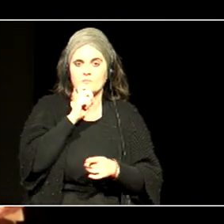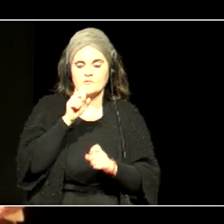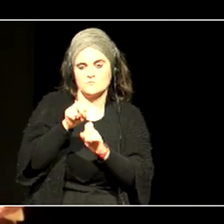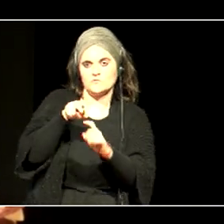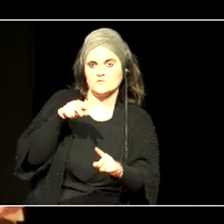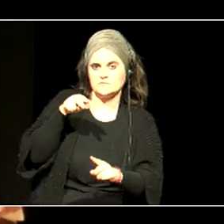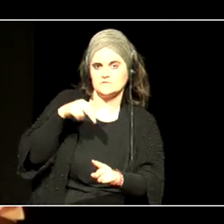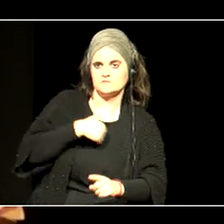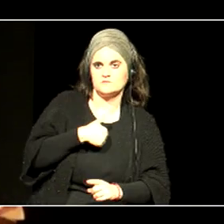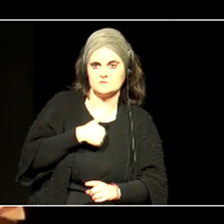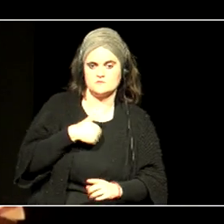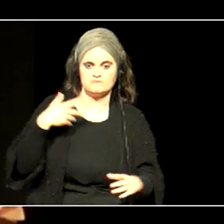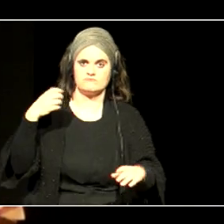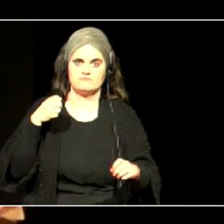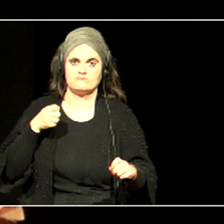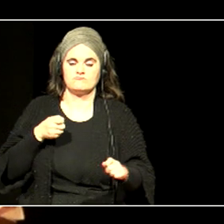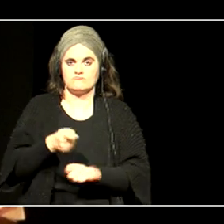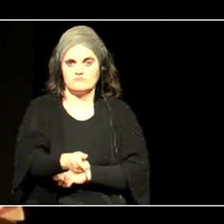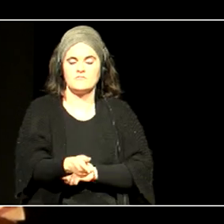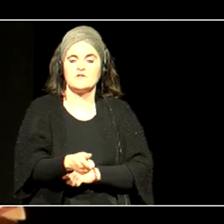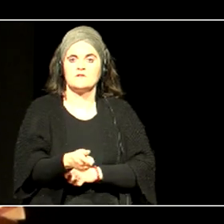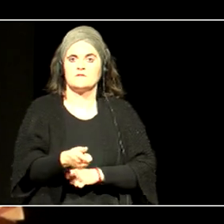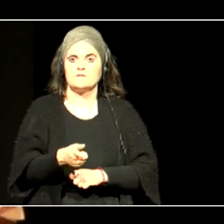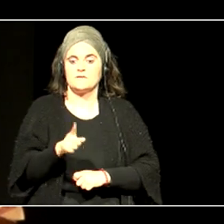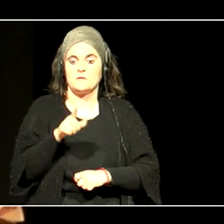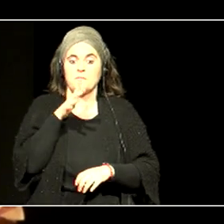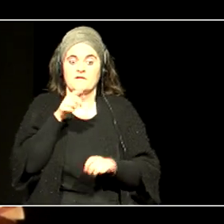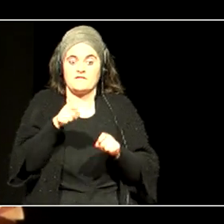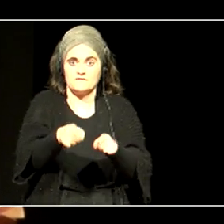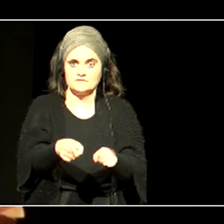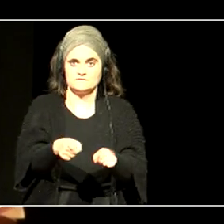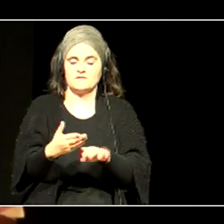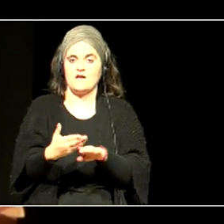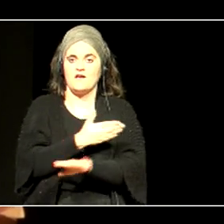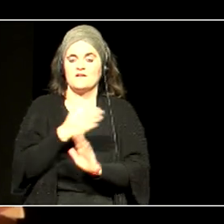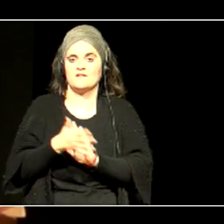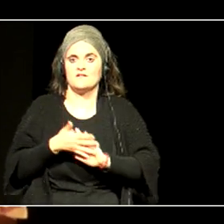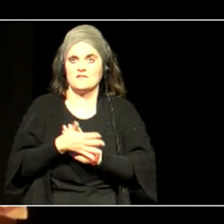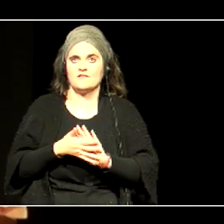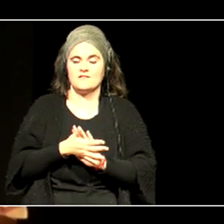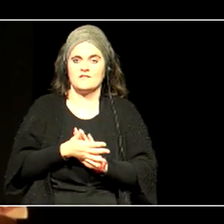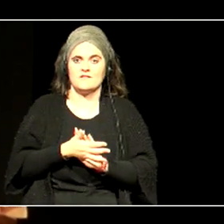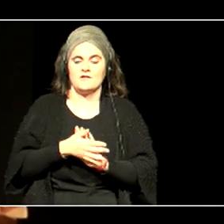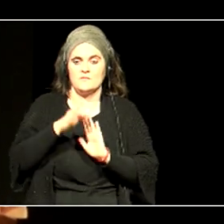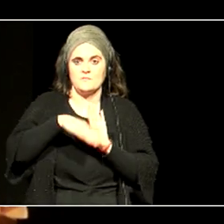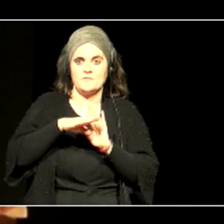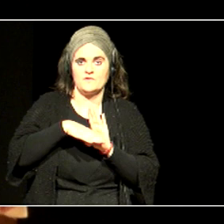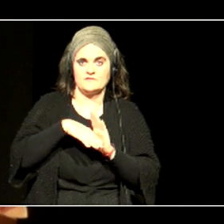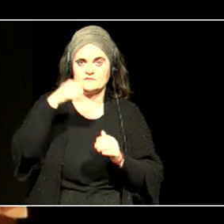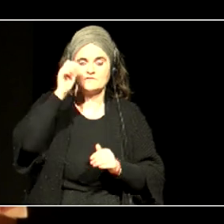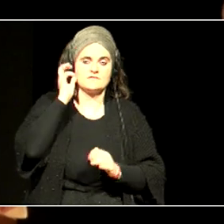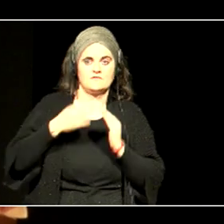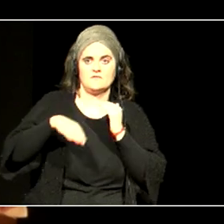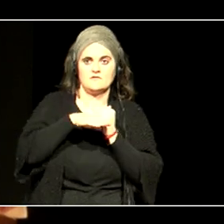tzertatzea. Eta horretarako, lehena ipatutakoak, eskidetza proiektua, koordinazioa, lankidetza,